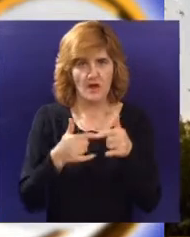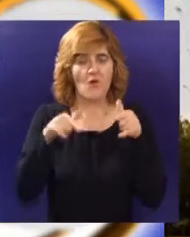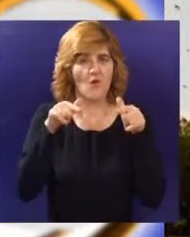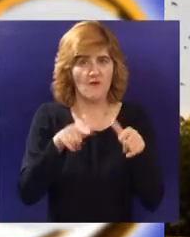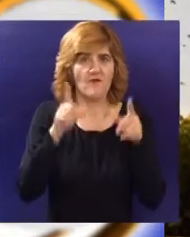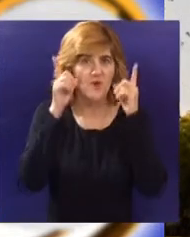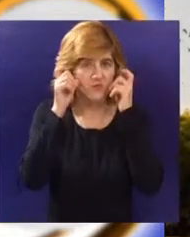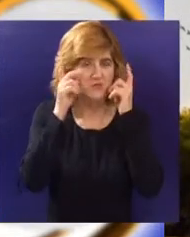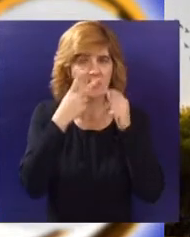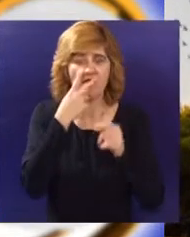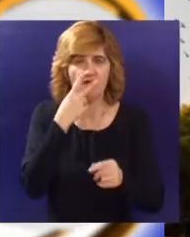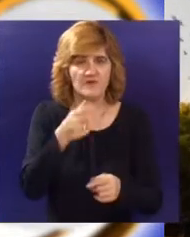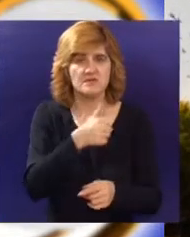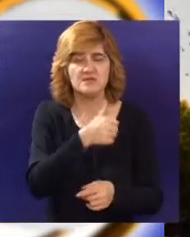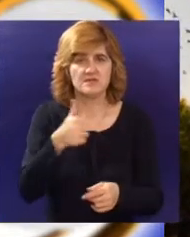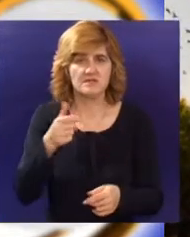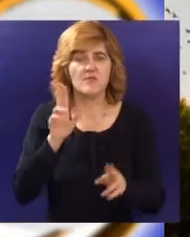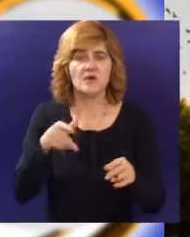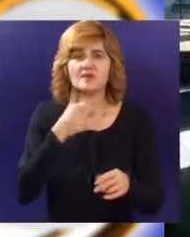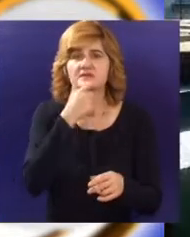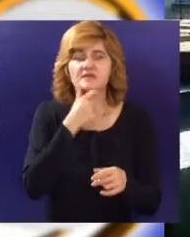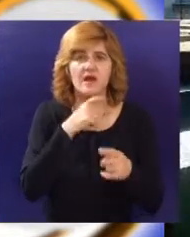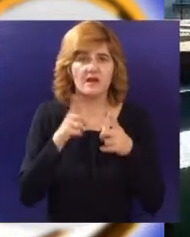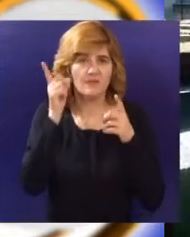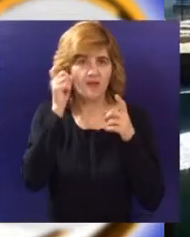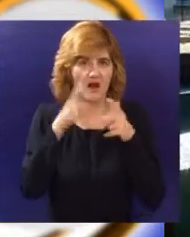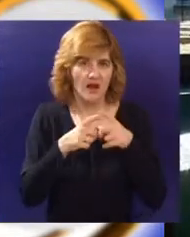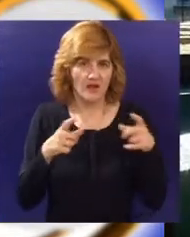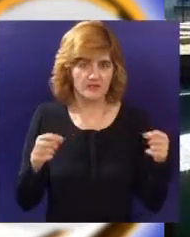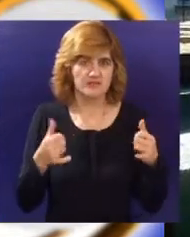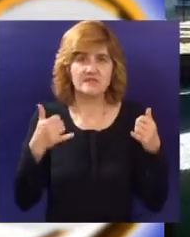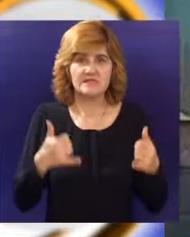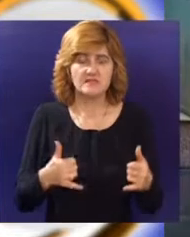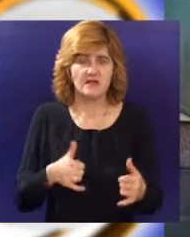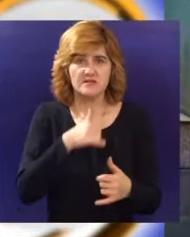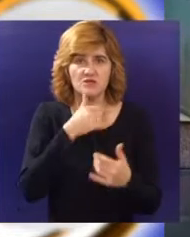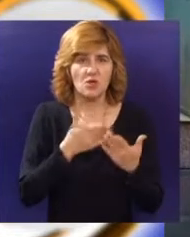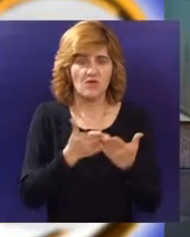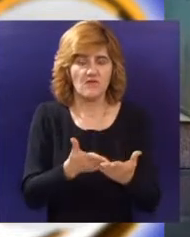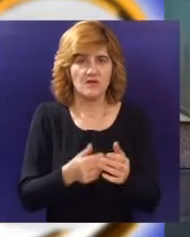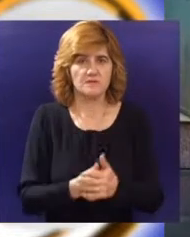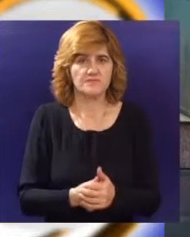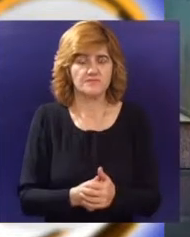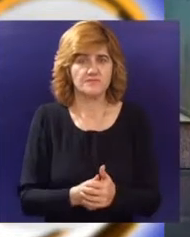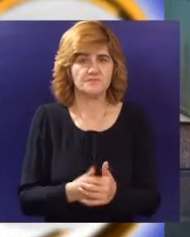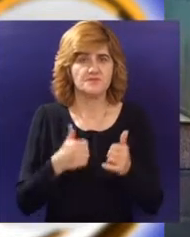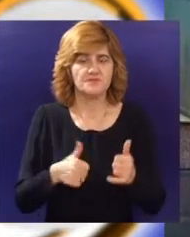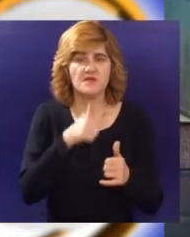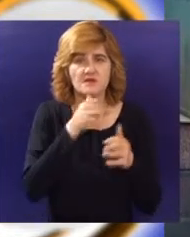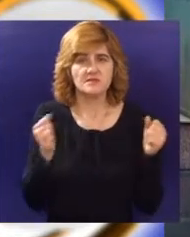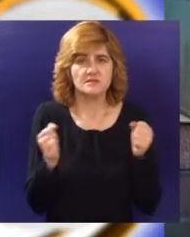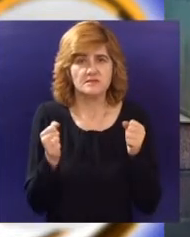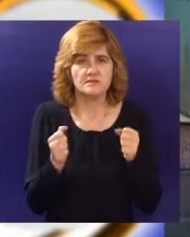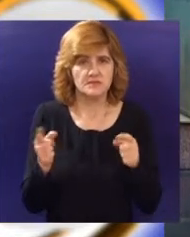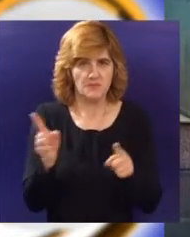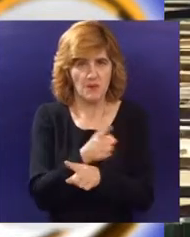ovakvu sliku ćete moći da gledate samo na starim razglednicama. Zelena fontana danas. U toku suradovina za zemljavanju 25